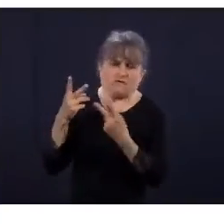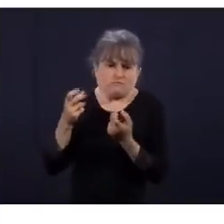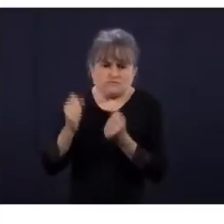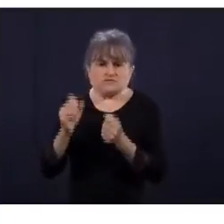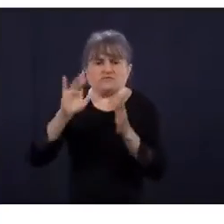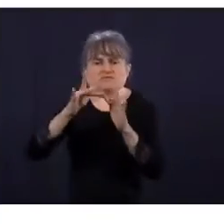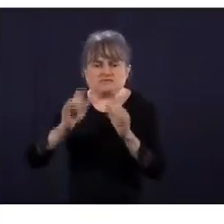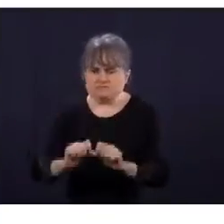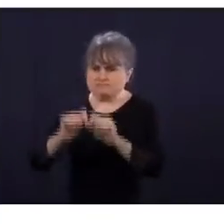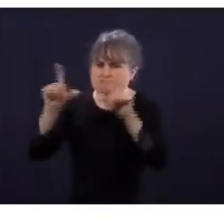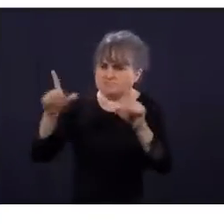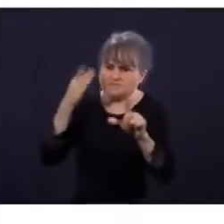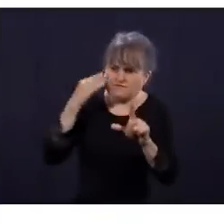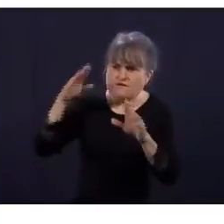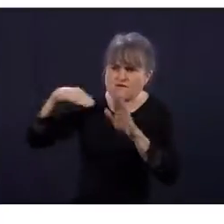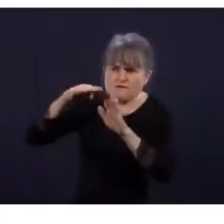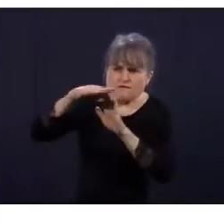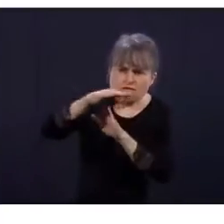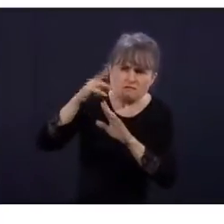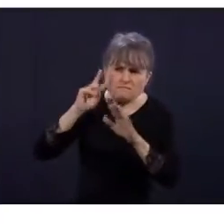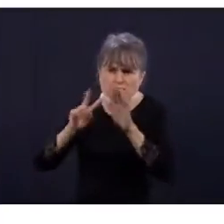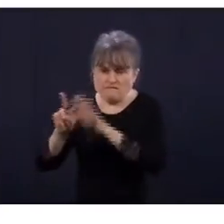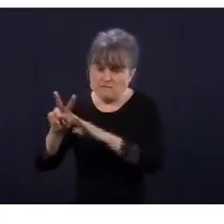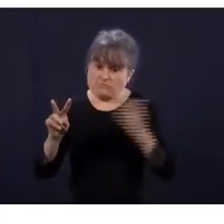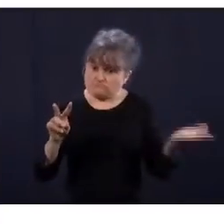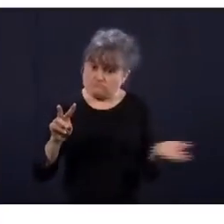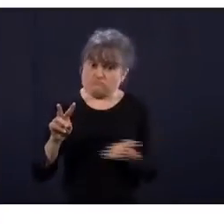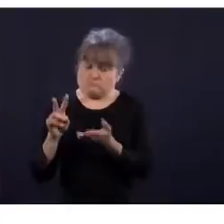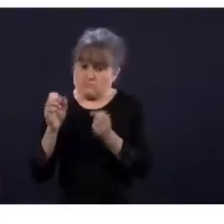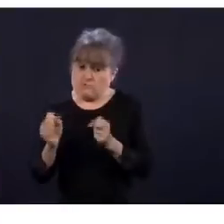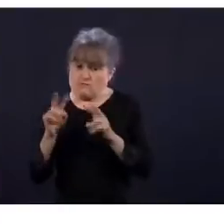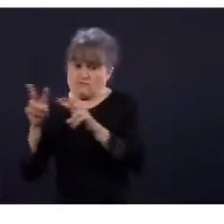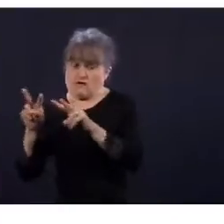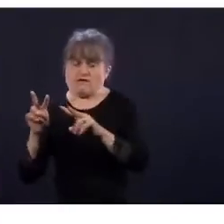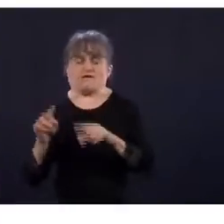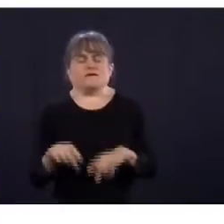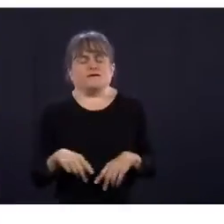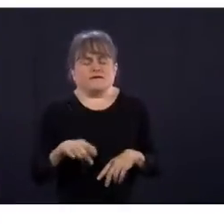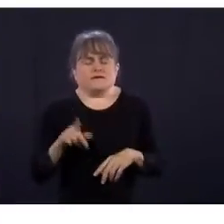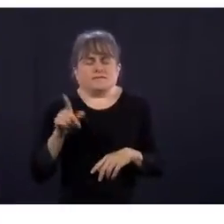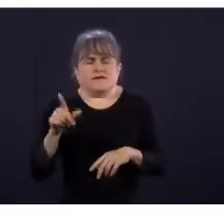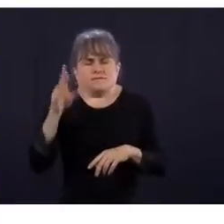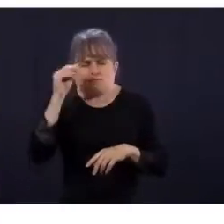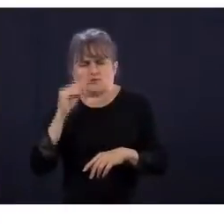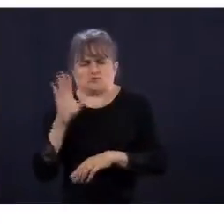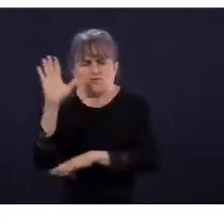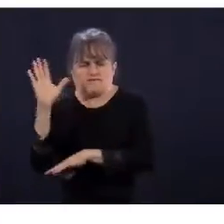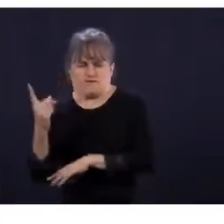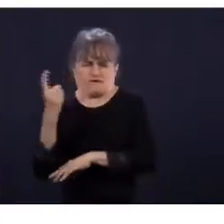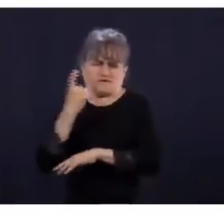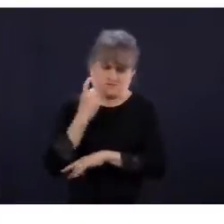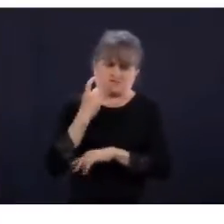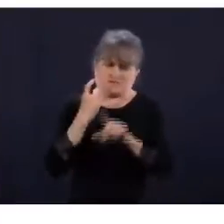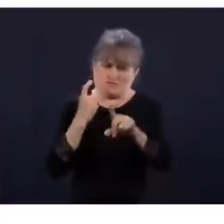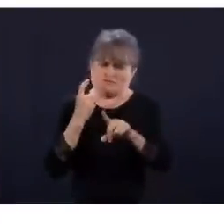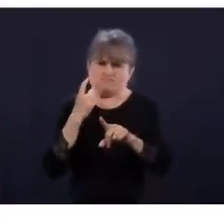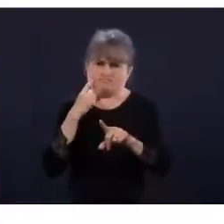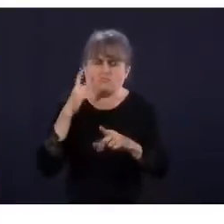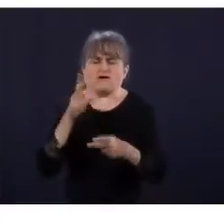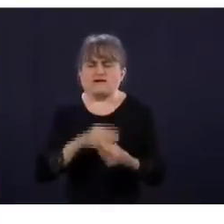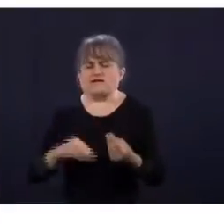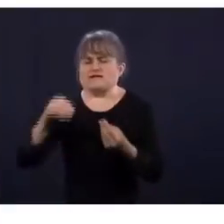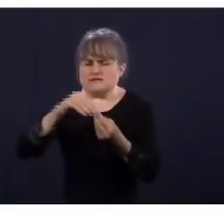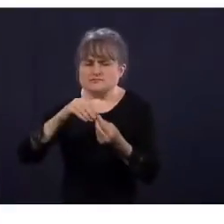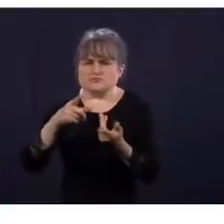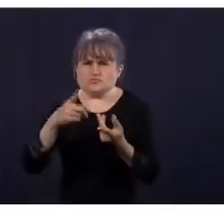Là, on a une petite marge de manœuvre. Dans les régions, on a une grande marge de manœuvre. Donc, le déconfinement, on le fait